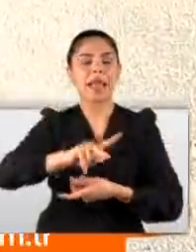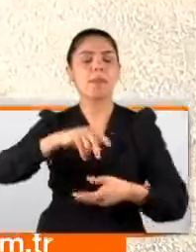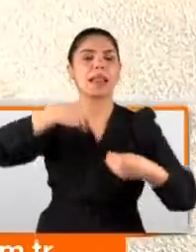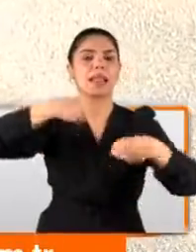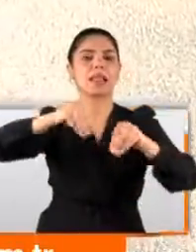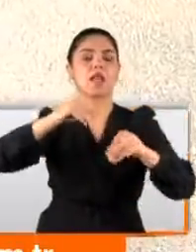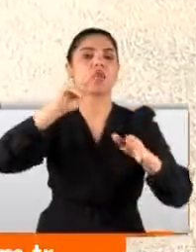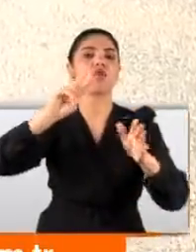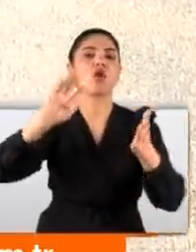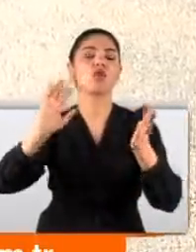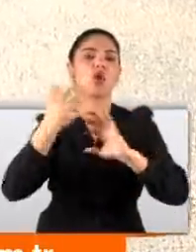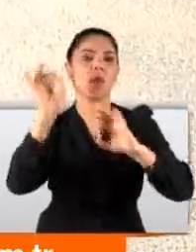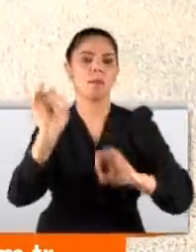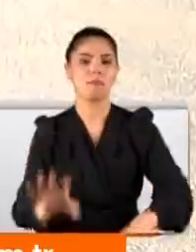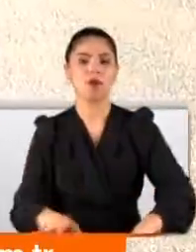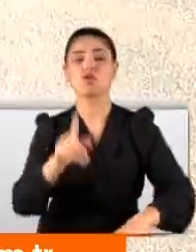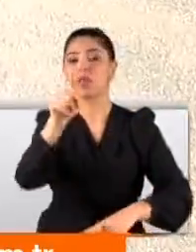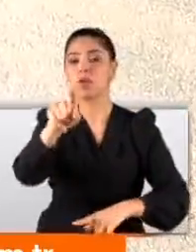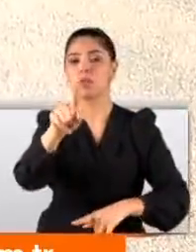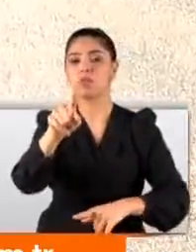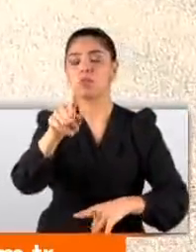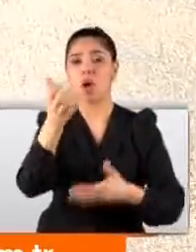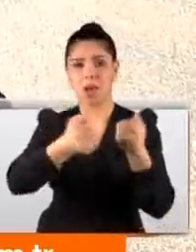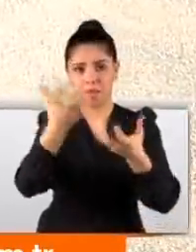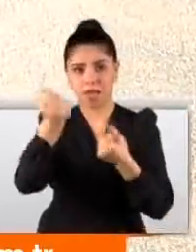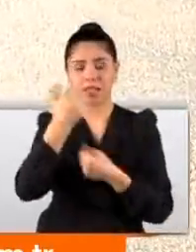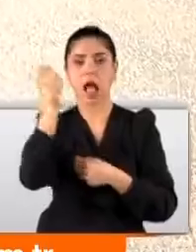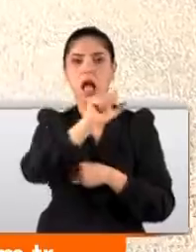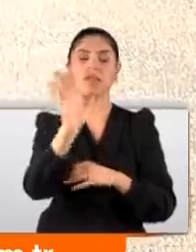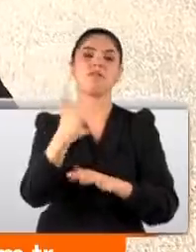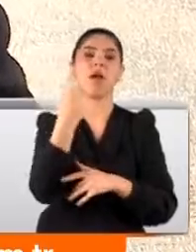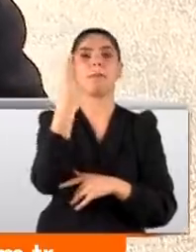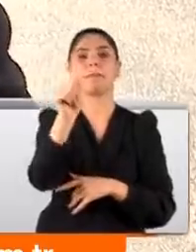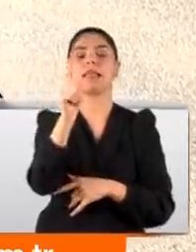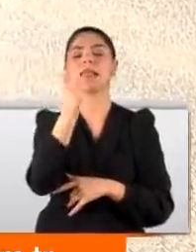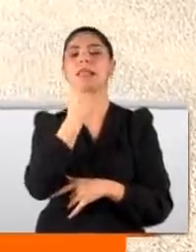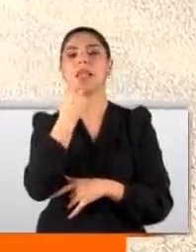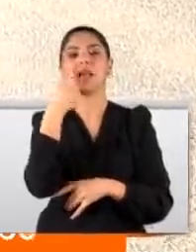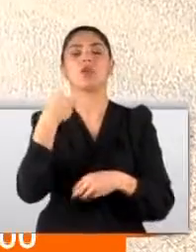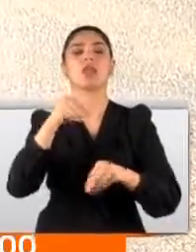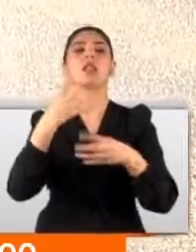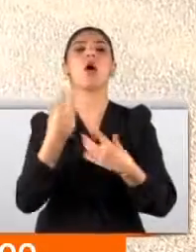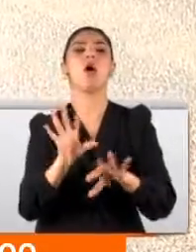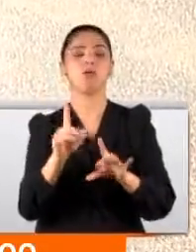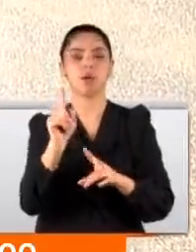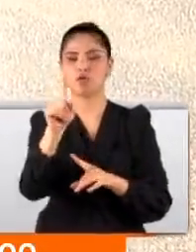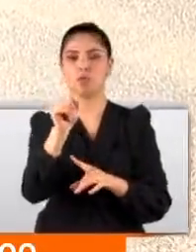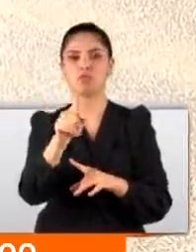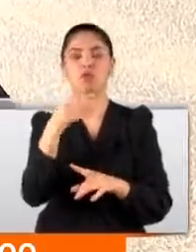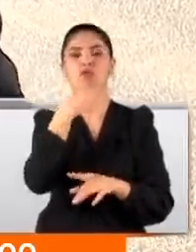Aracınızı alacaksınız ve yaptığınız anlaşmaya göre 6 ay 1 sene o aracı satamayacaksınız. Peki bu